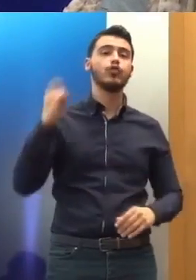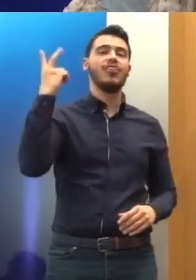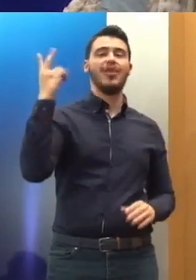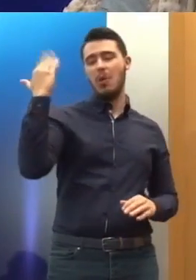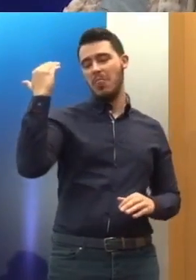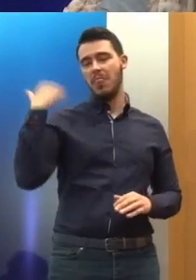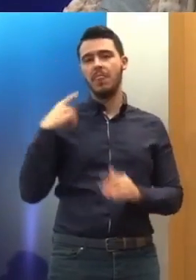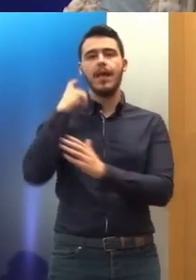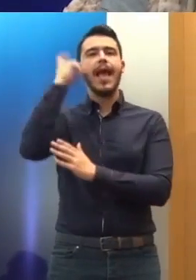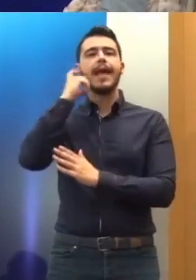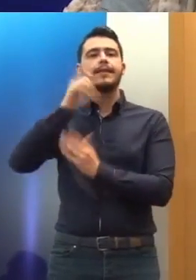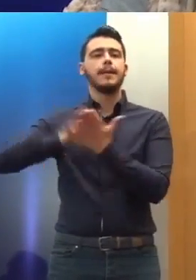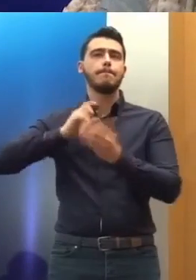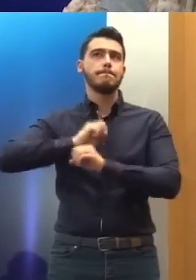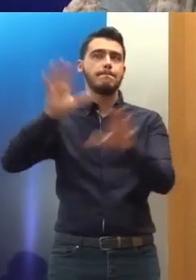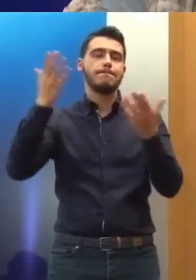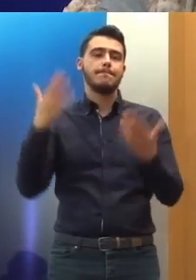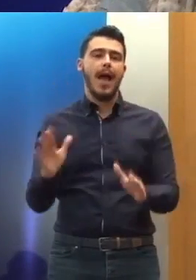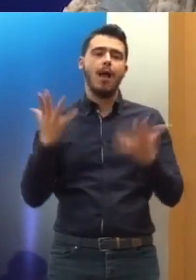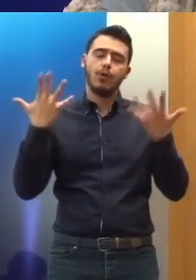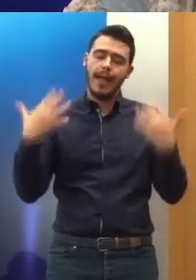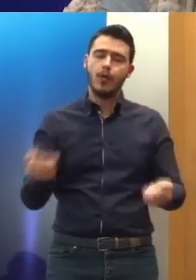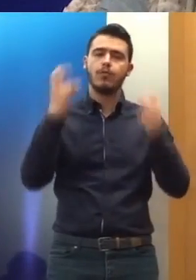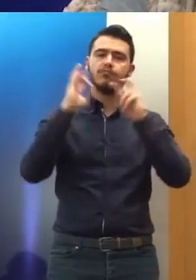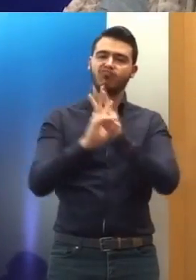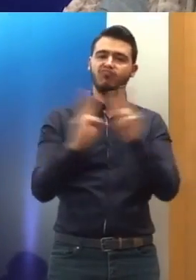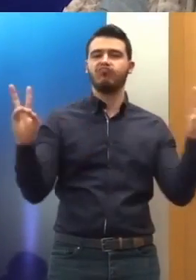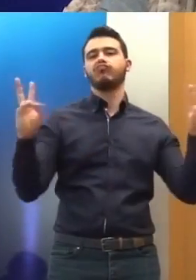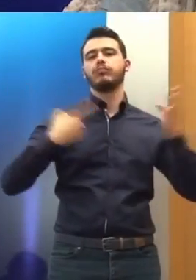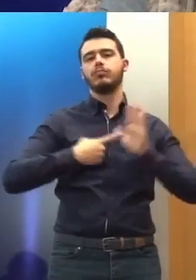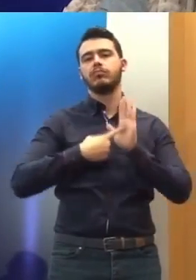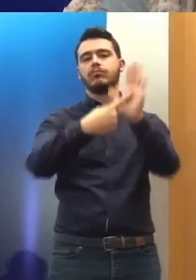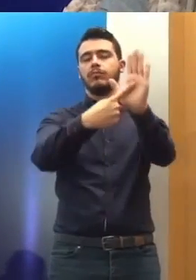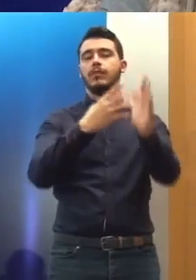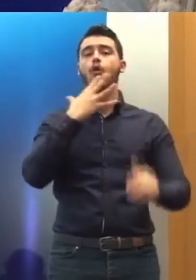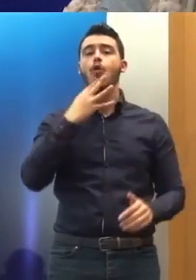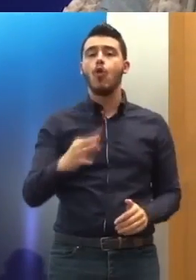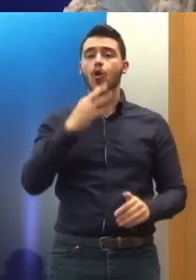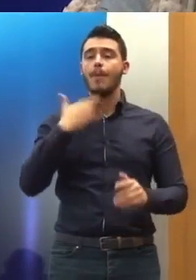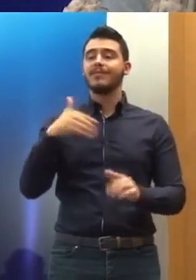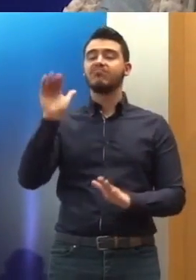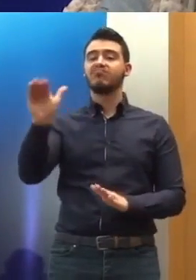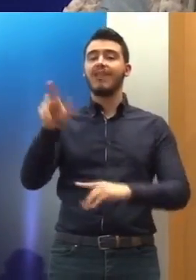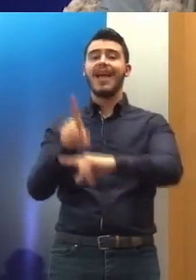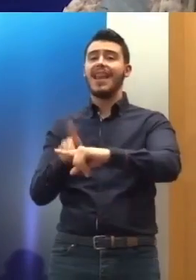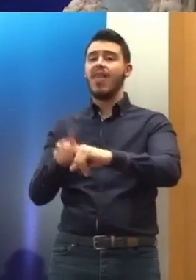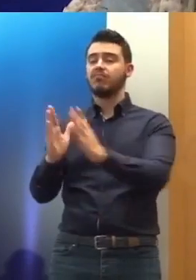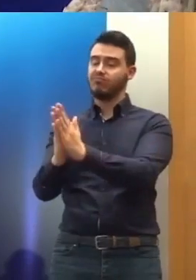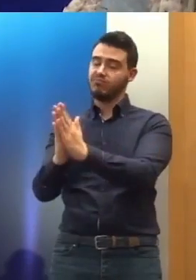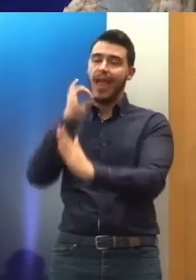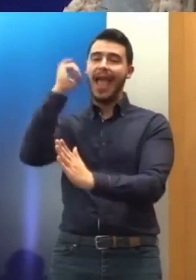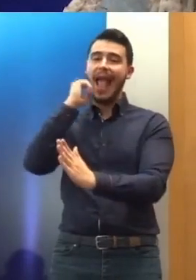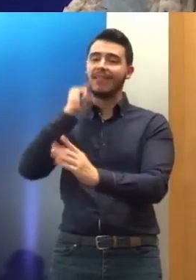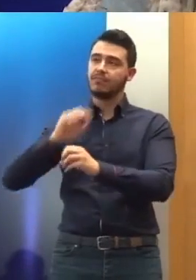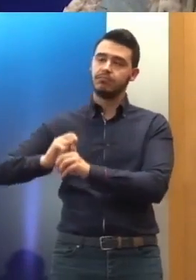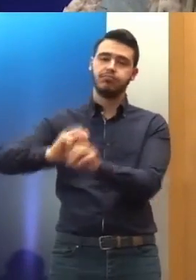διαφάνεια, αν θέλετε. Αυτό είναι πάρα πολύ καλό, γιατί το πρώτο πράγμα που ζητάμε στα κράτη είναι να δημοσιεύονται οι εκθέσεις μας.